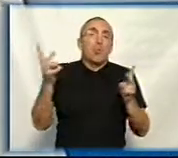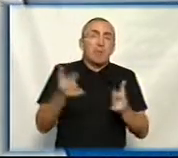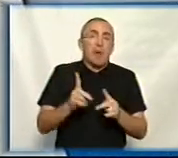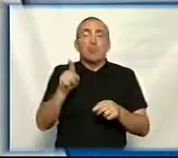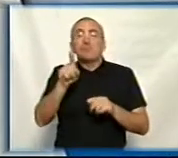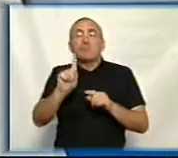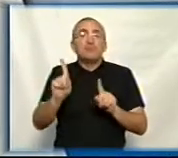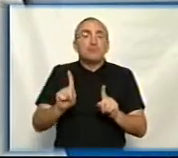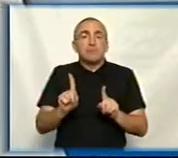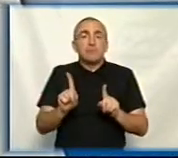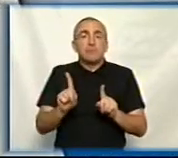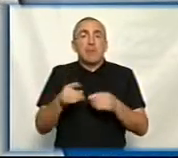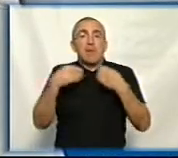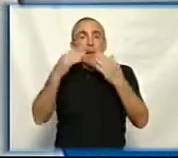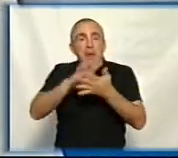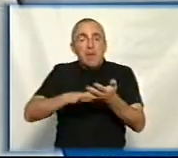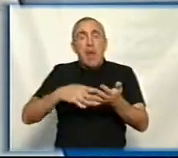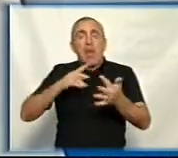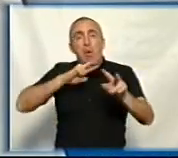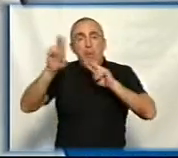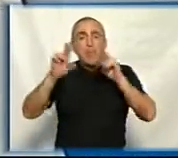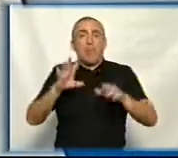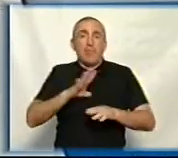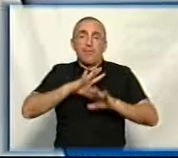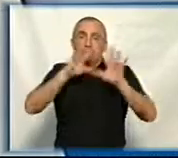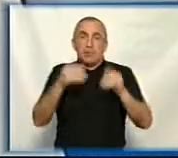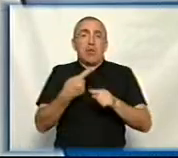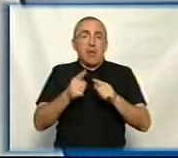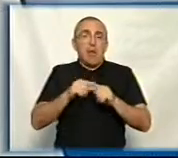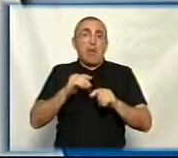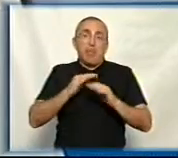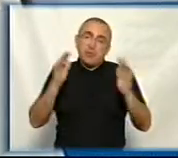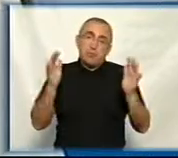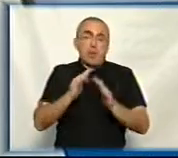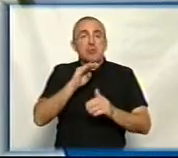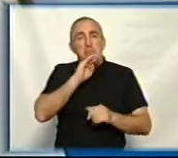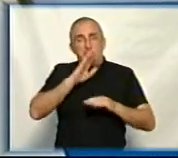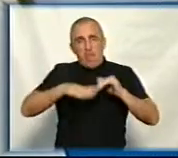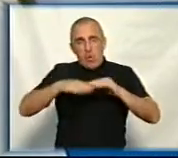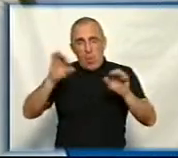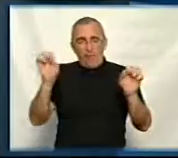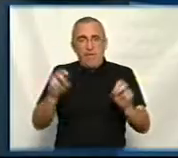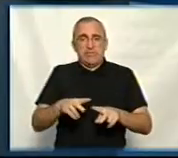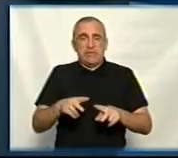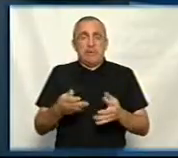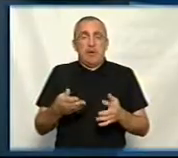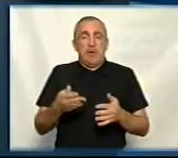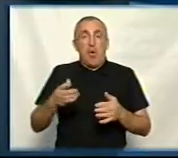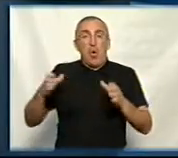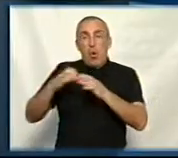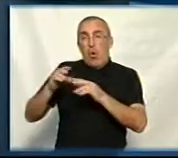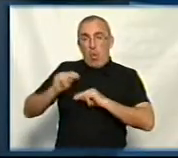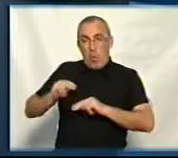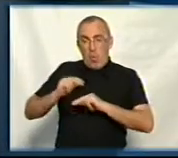для того, щоб надалі обрізування було все ж таки більш-менш професійним. Тут ми з колегами